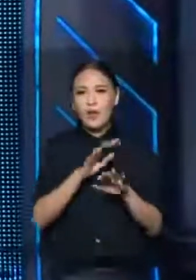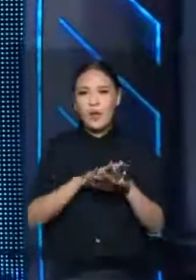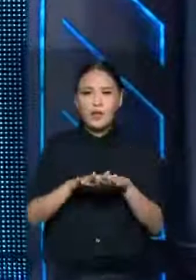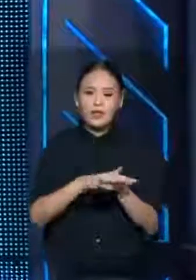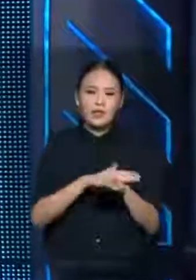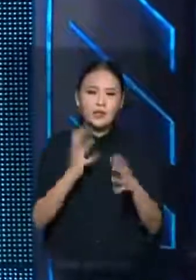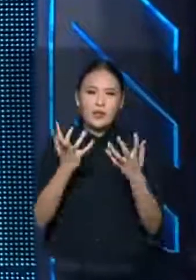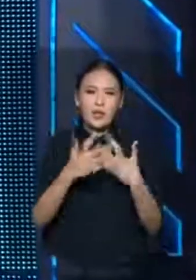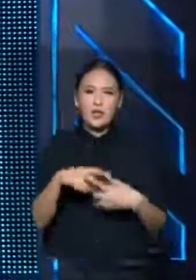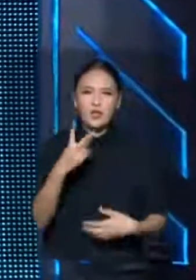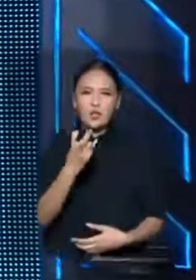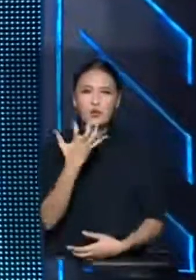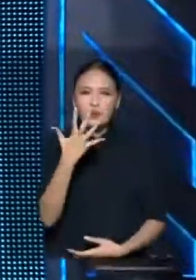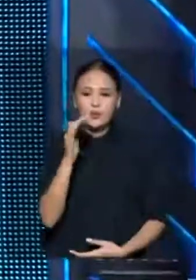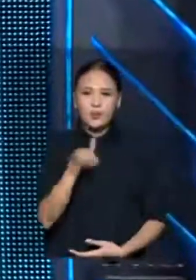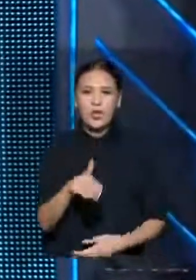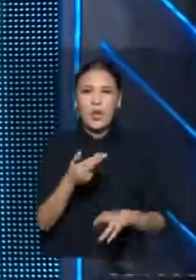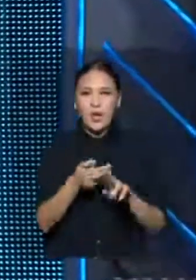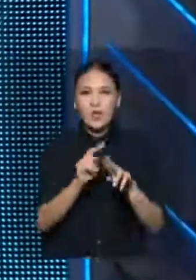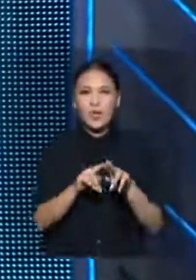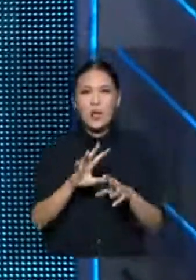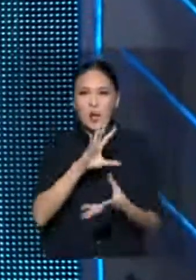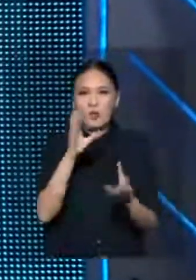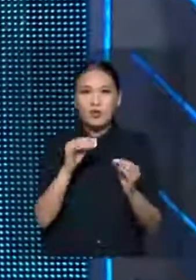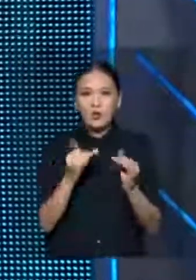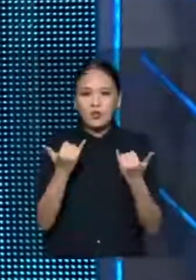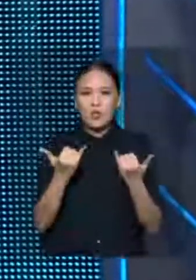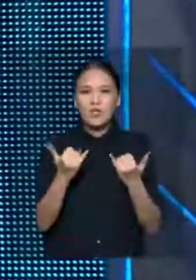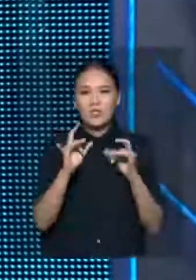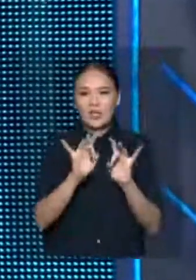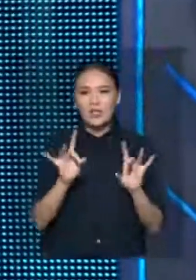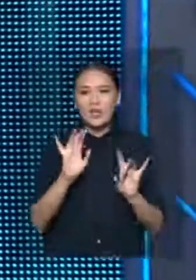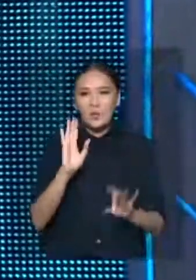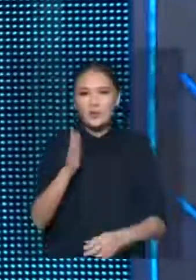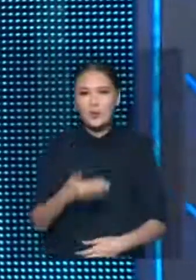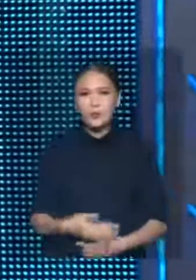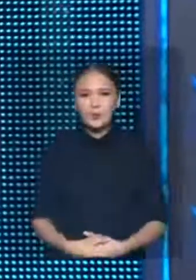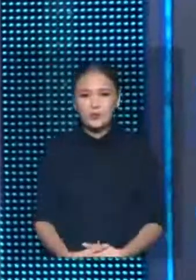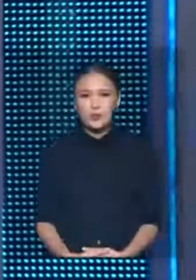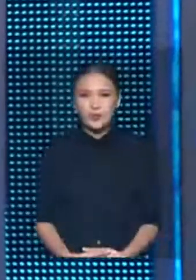205 мүнгі жоқтайды. Мәселенің мән жайын өңірдегі тілшіміз біліп қайтты.